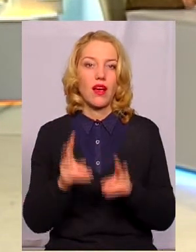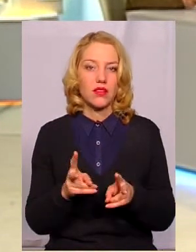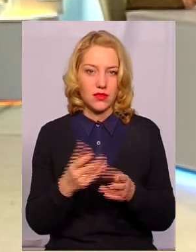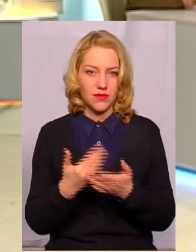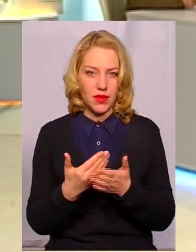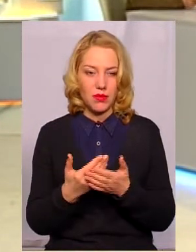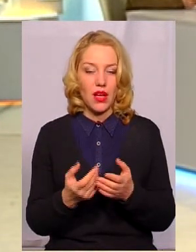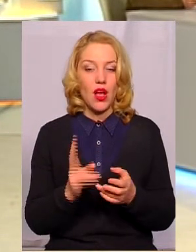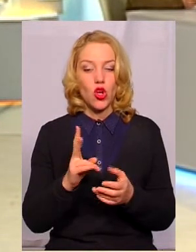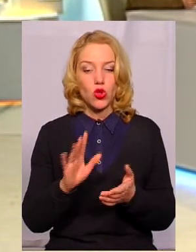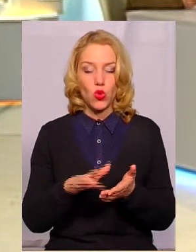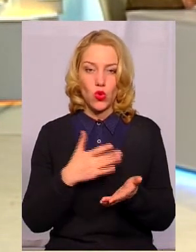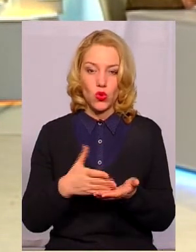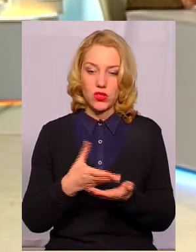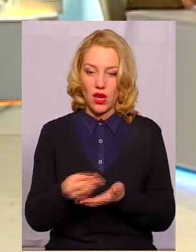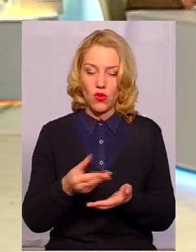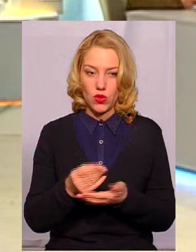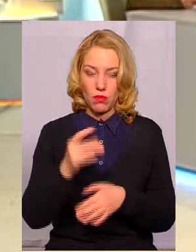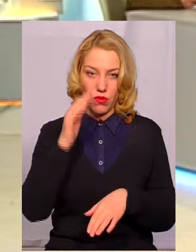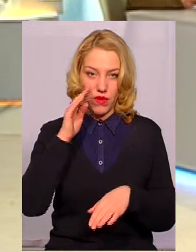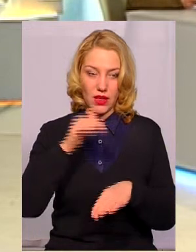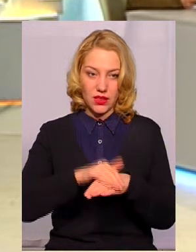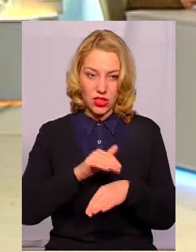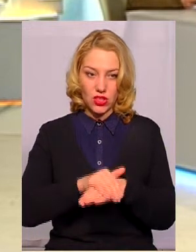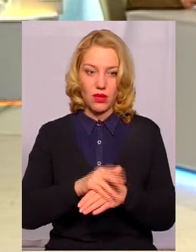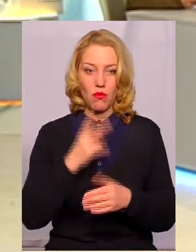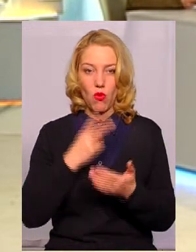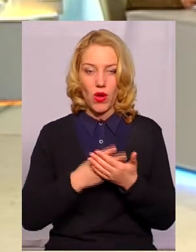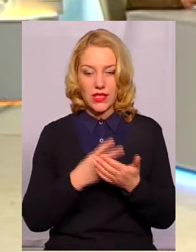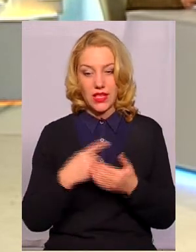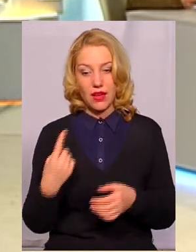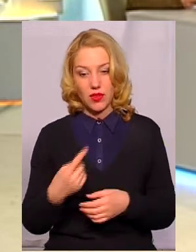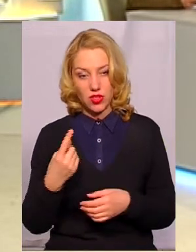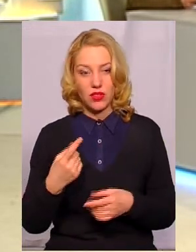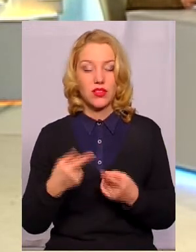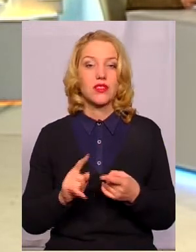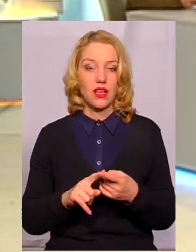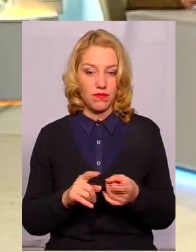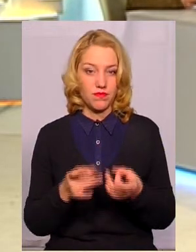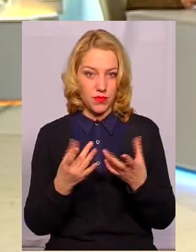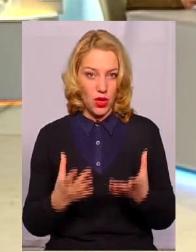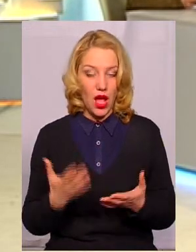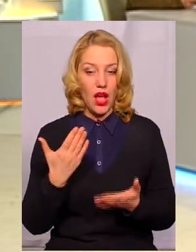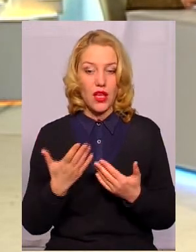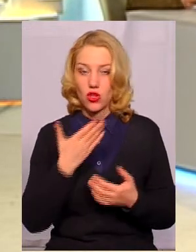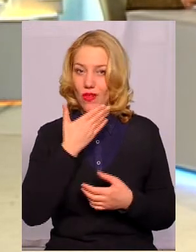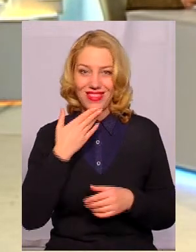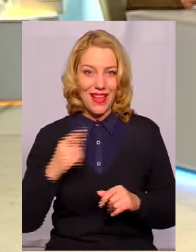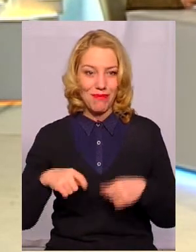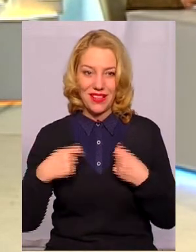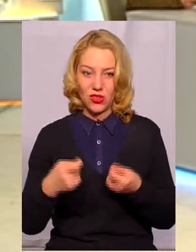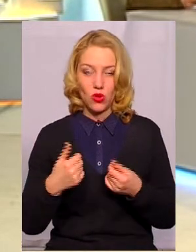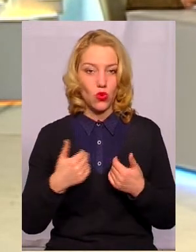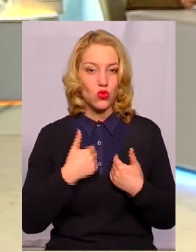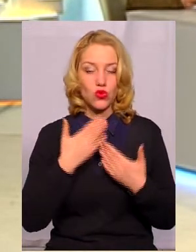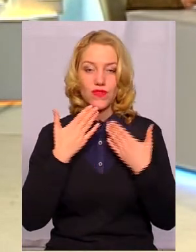здійснює розрахунки по фактичним показникам лічильників, це одне діло. Якщо не передають, хочу звернутися